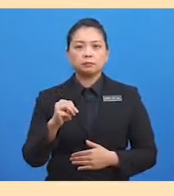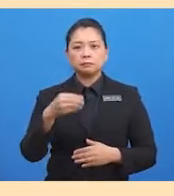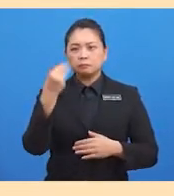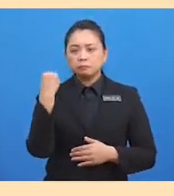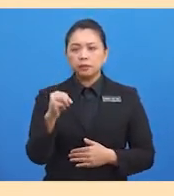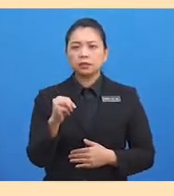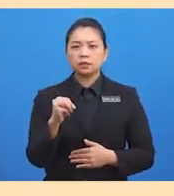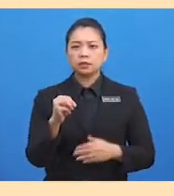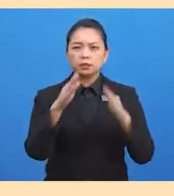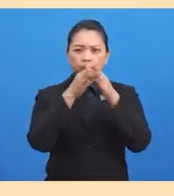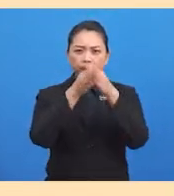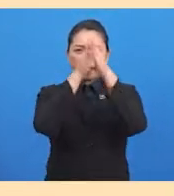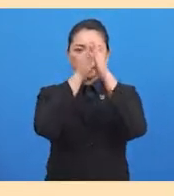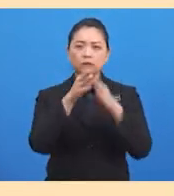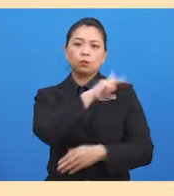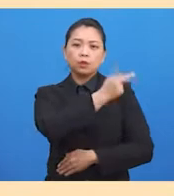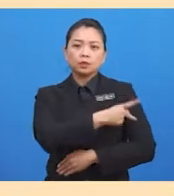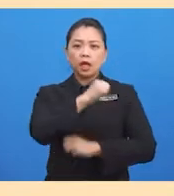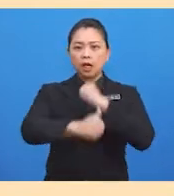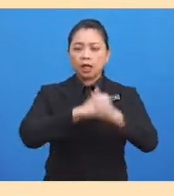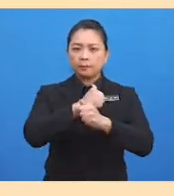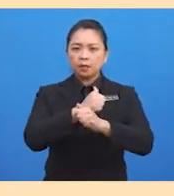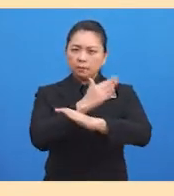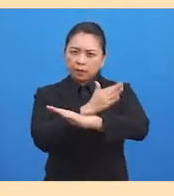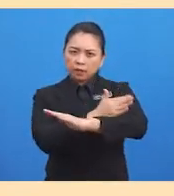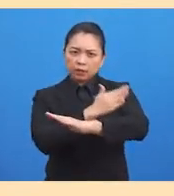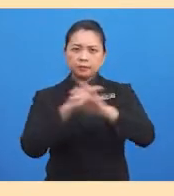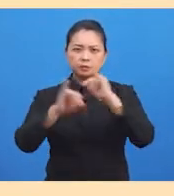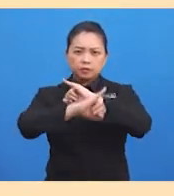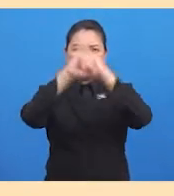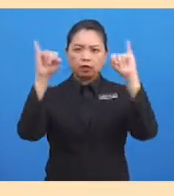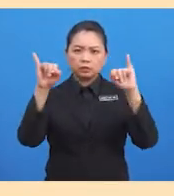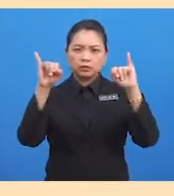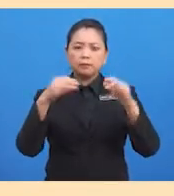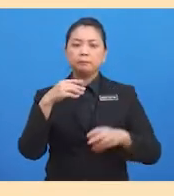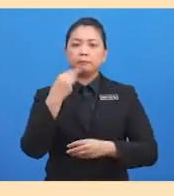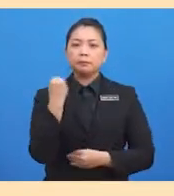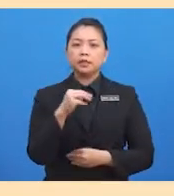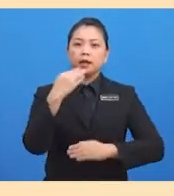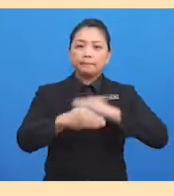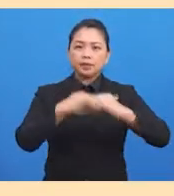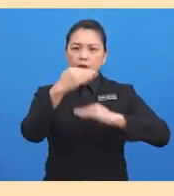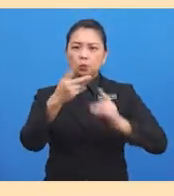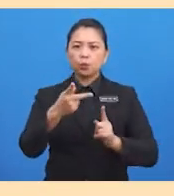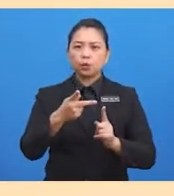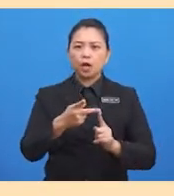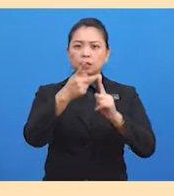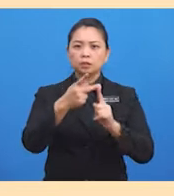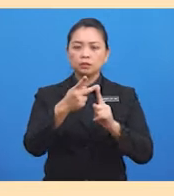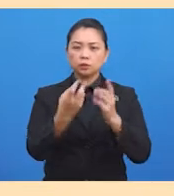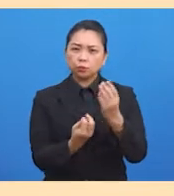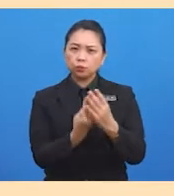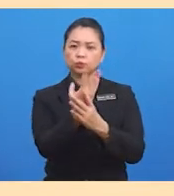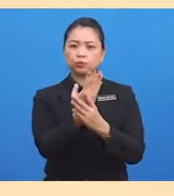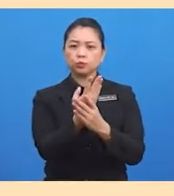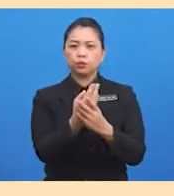semakin jelas. Manusia zaman tersebut mewujudkan binaan khusus untuk menjalankan